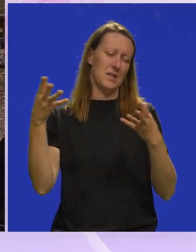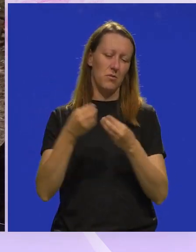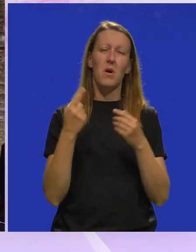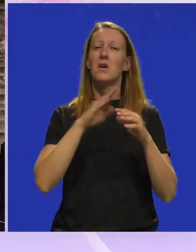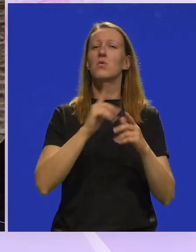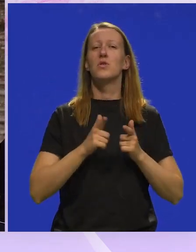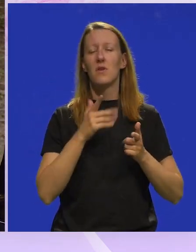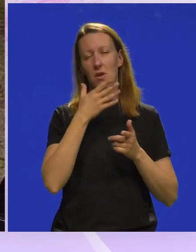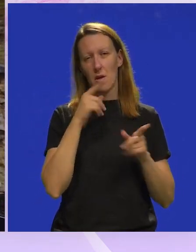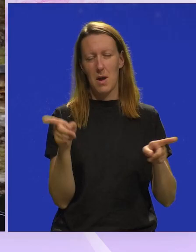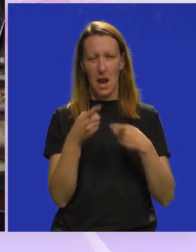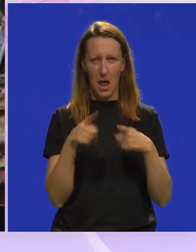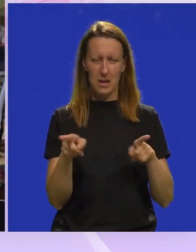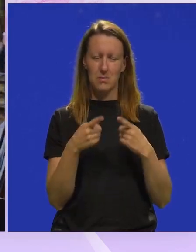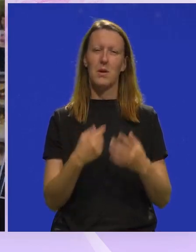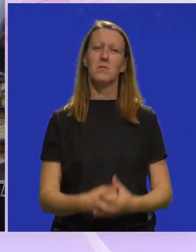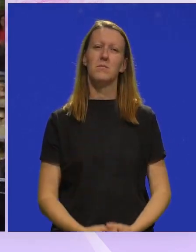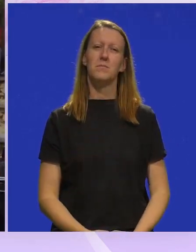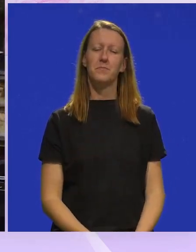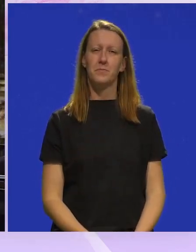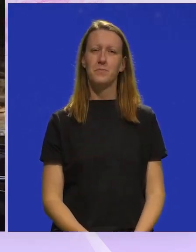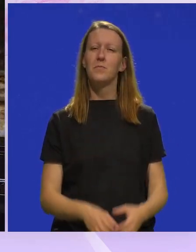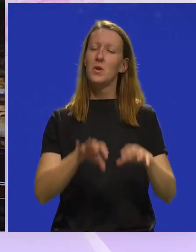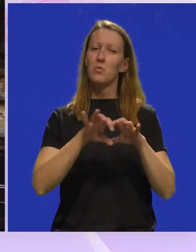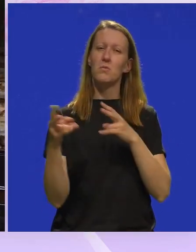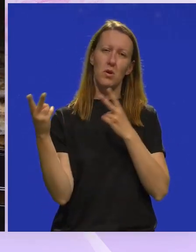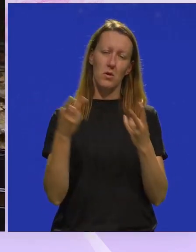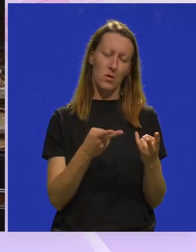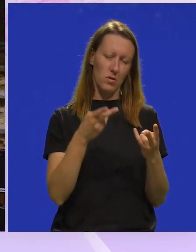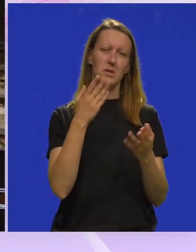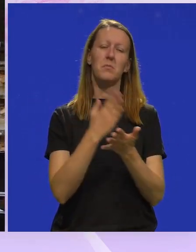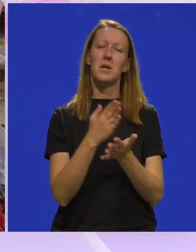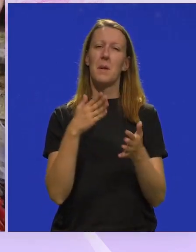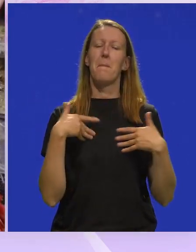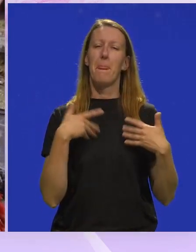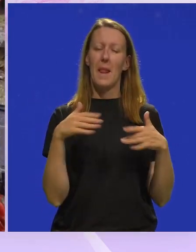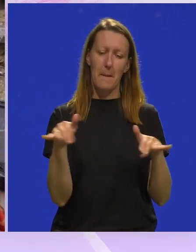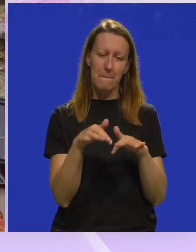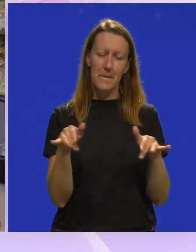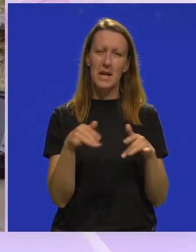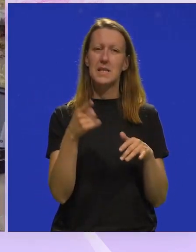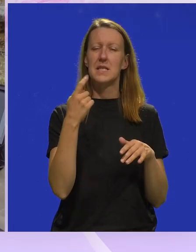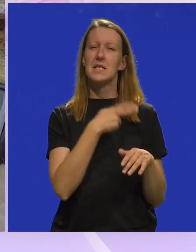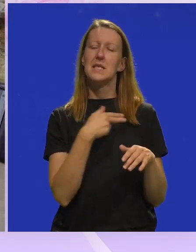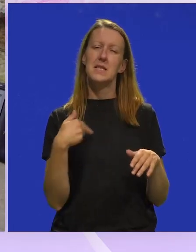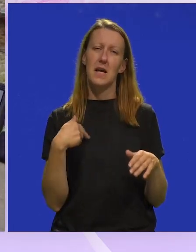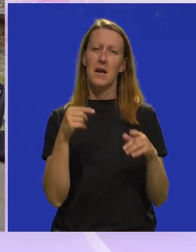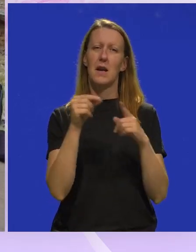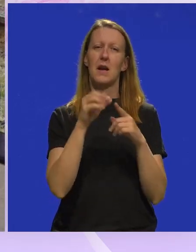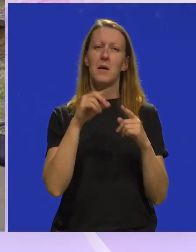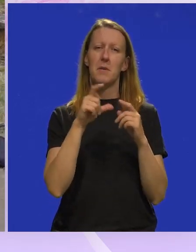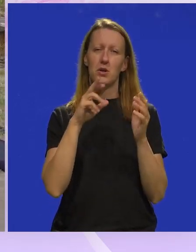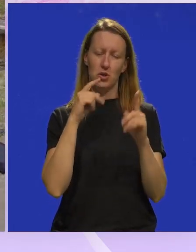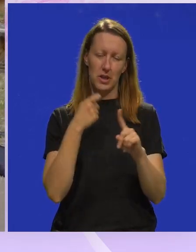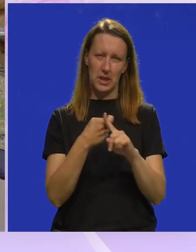uživajte svi skupo u predivnoj glazbi. Posebna gošća maratona bila je mlada pijanistica iz Zagreba, Mija